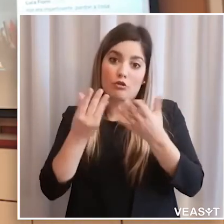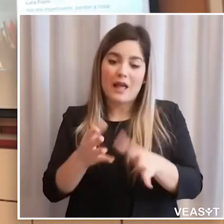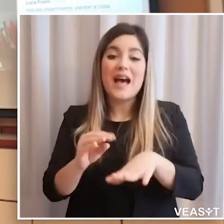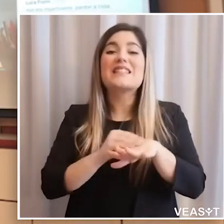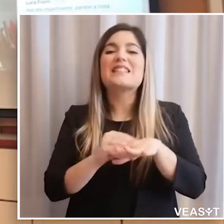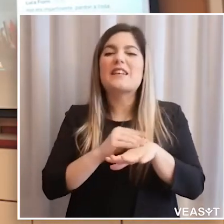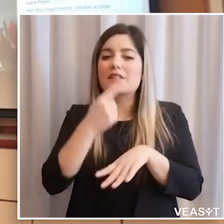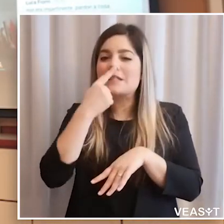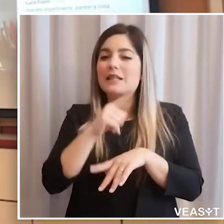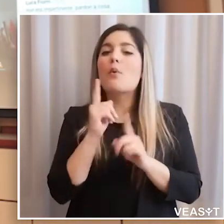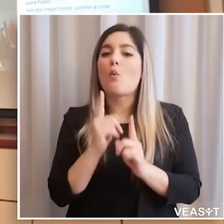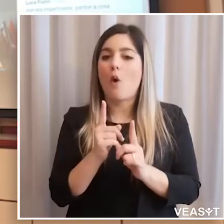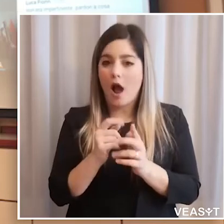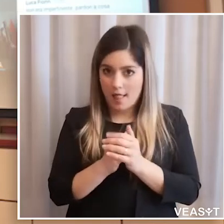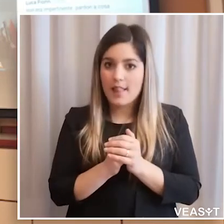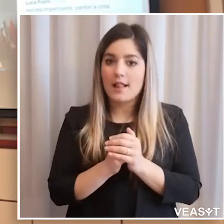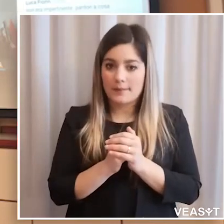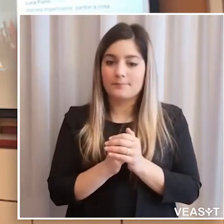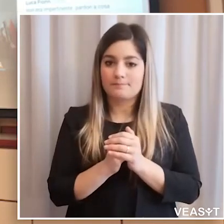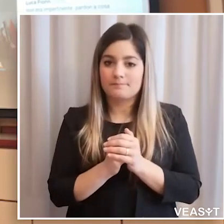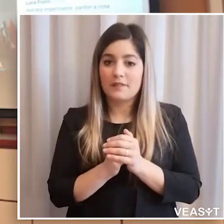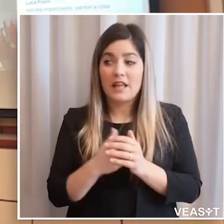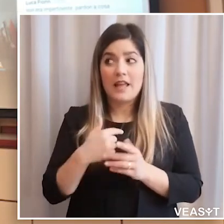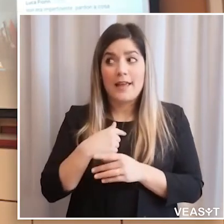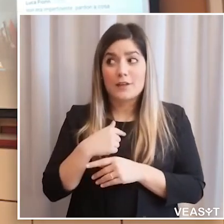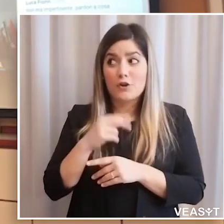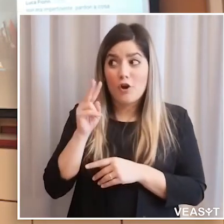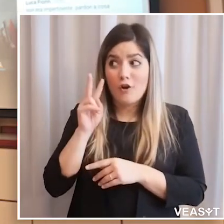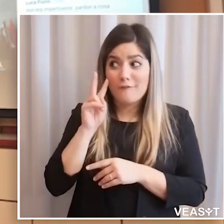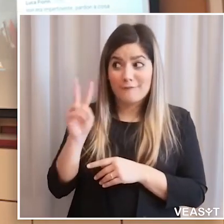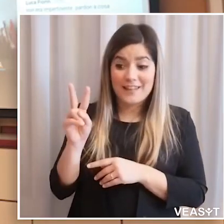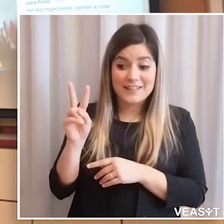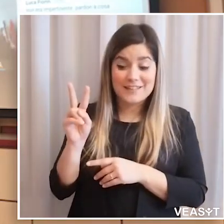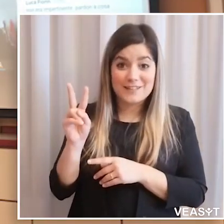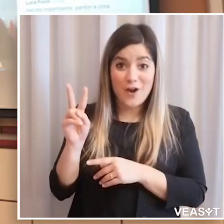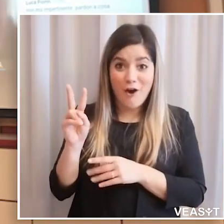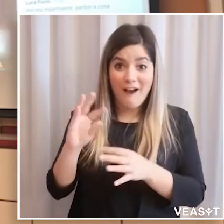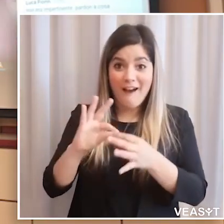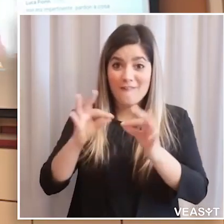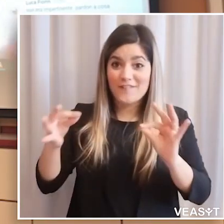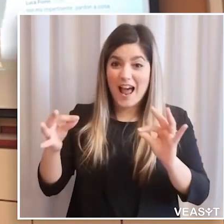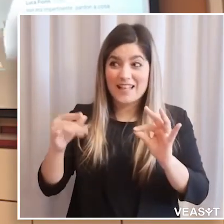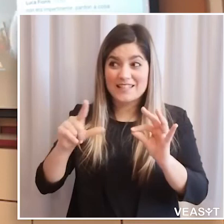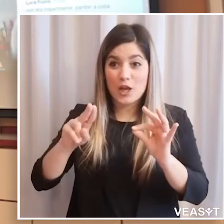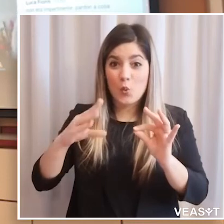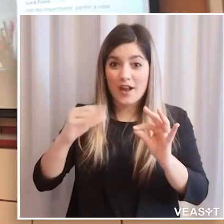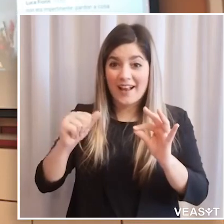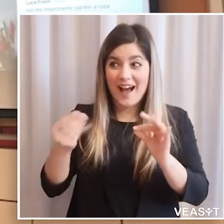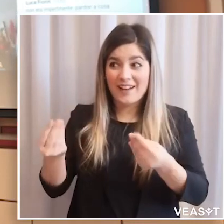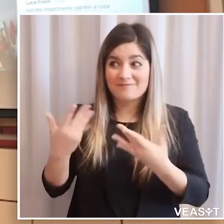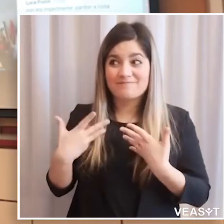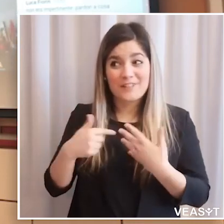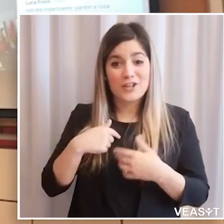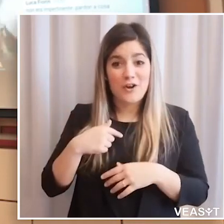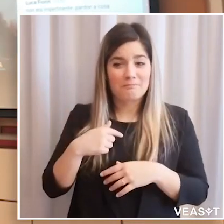la situazione degli ospedali in modo che vi aggiorneremo anche sul numero di prestazioni che in questa domanda stiamo facendo. Faccio